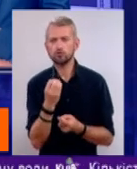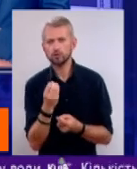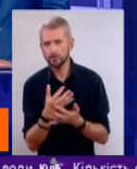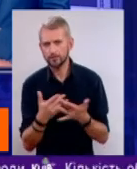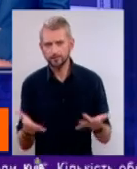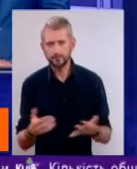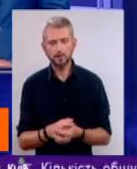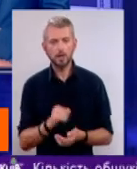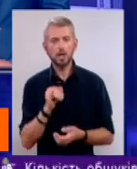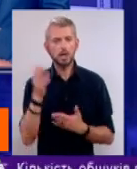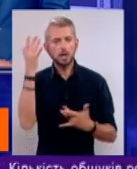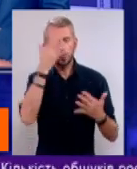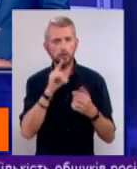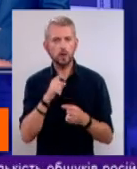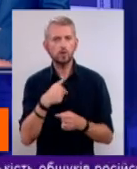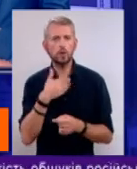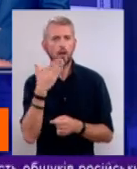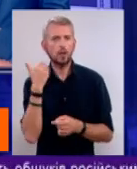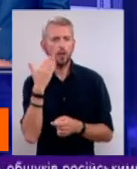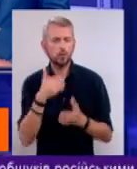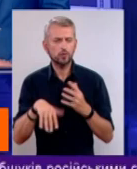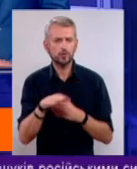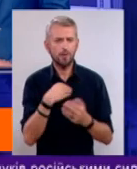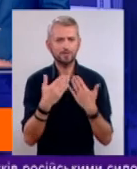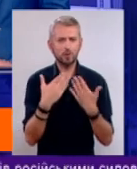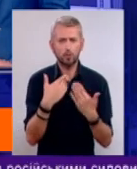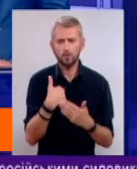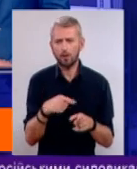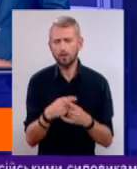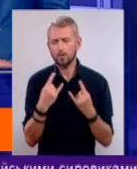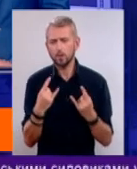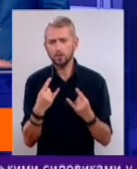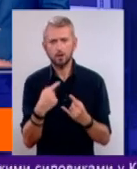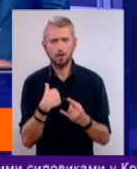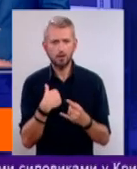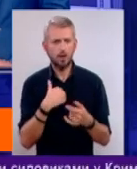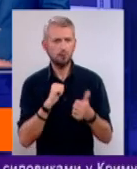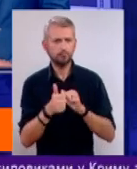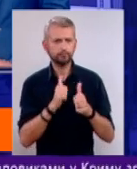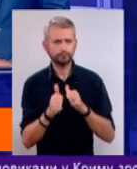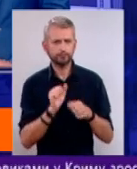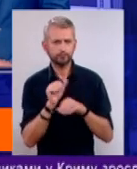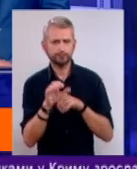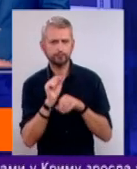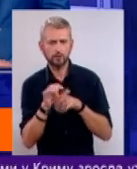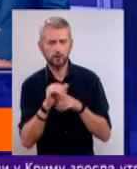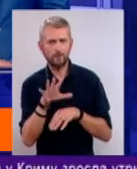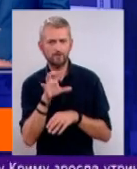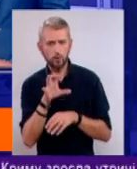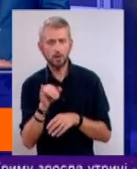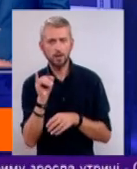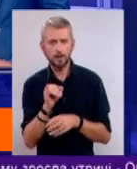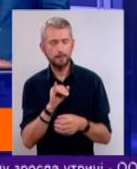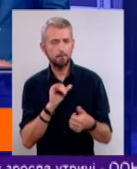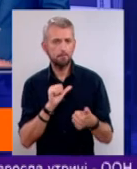подібне. Ілюзія, що я легко з ціма спілкуюся, от я такий крутий, міняюся фотками, і йде підміна,